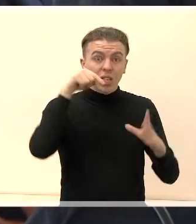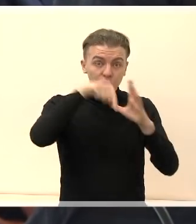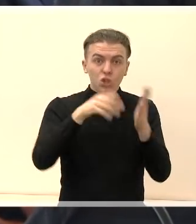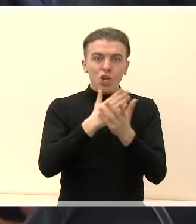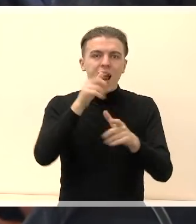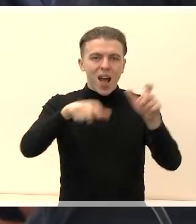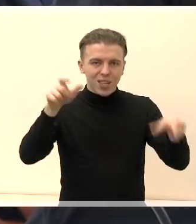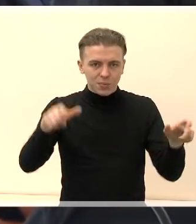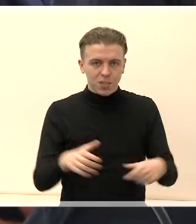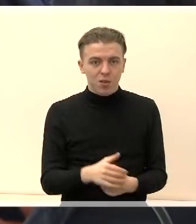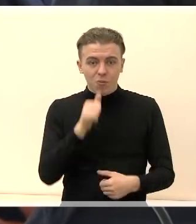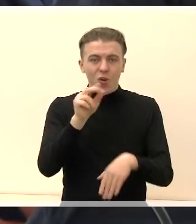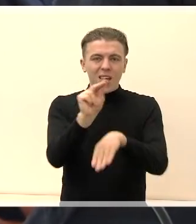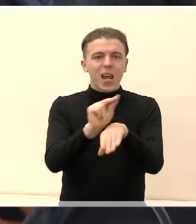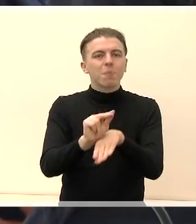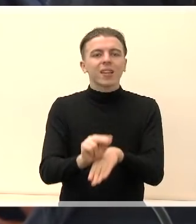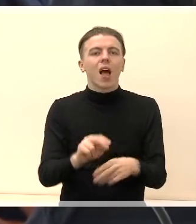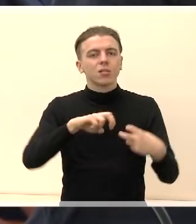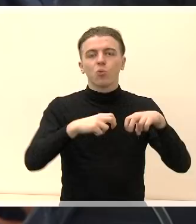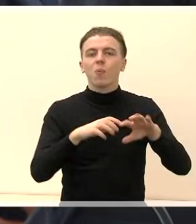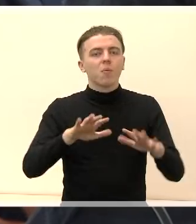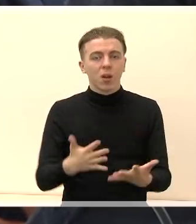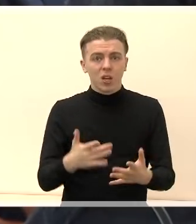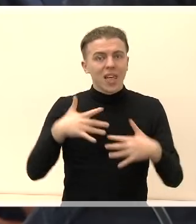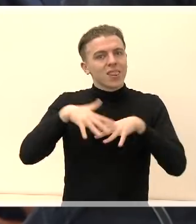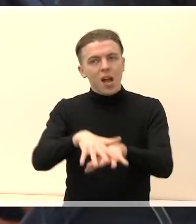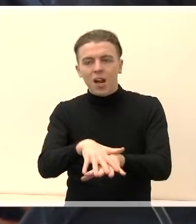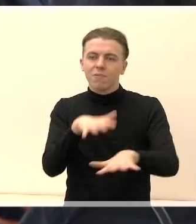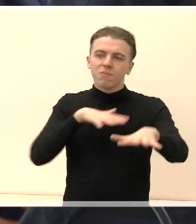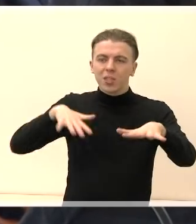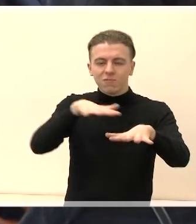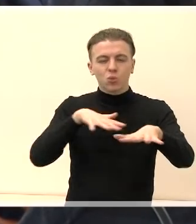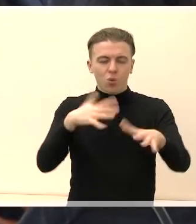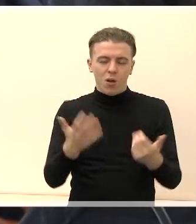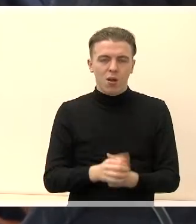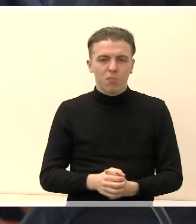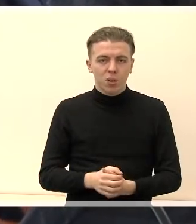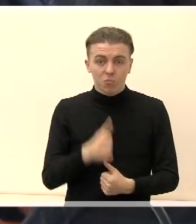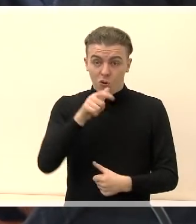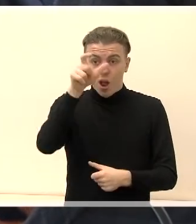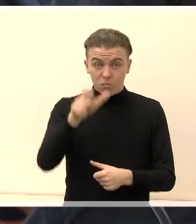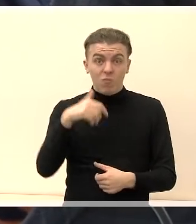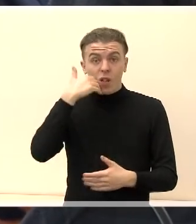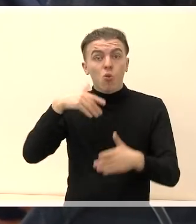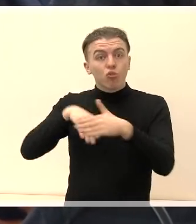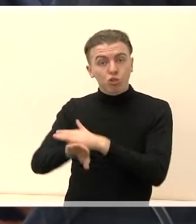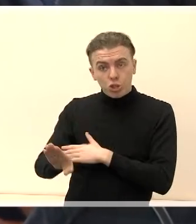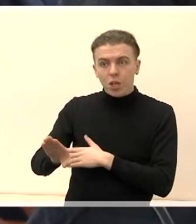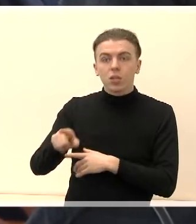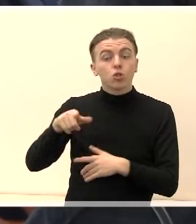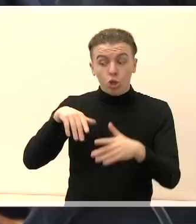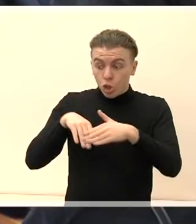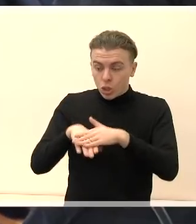reikėtų atkreipti dėmesį į rehabilitacinės programas, į integravimas į visuomenę, kaip asmo išės po to ir ką jis